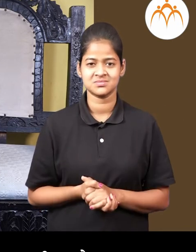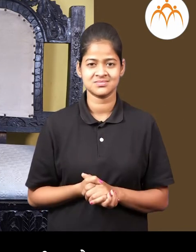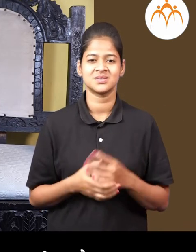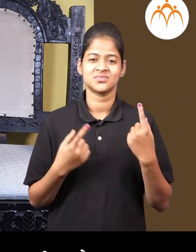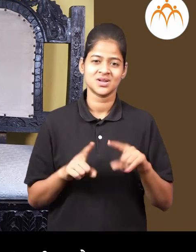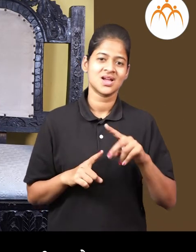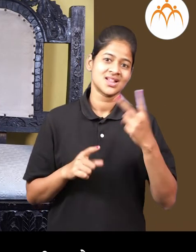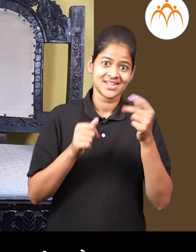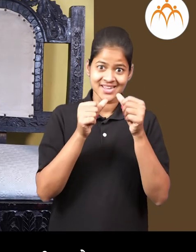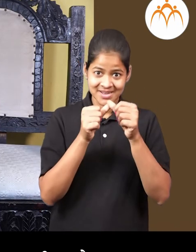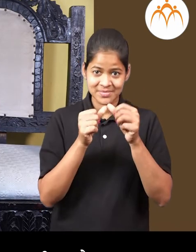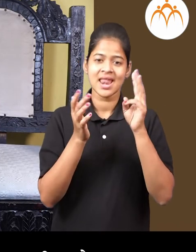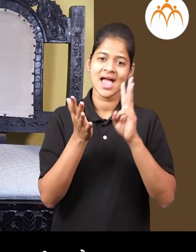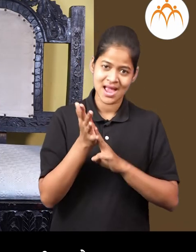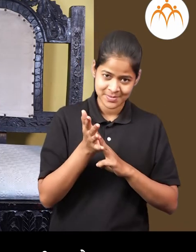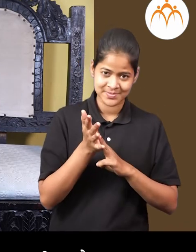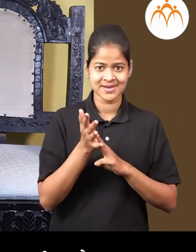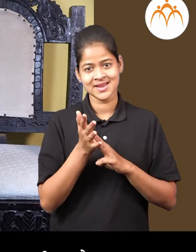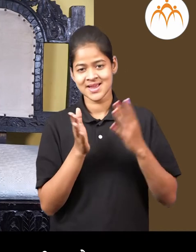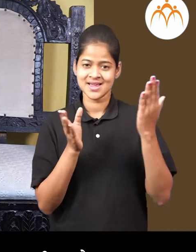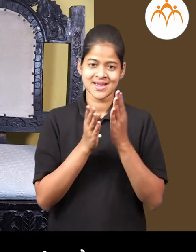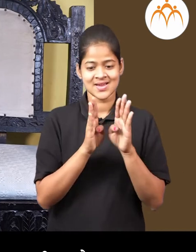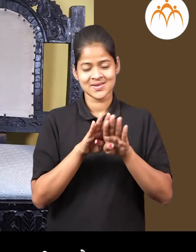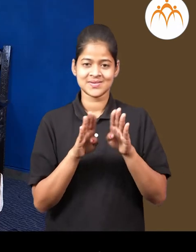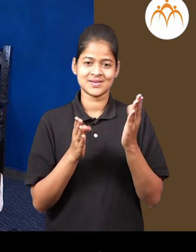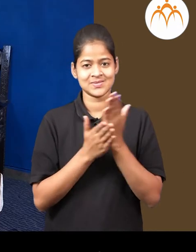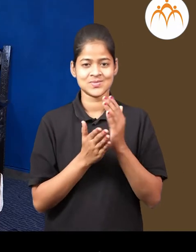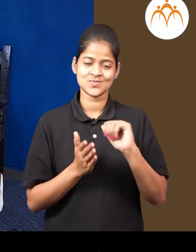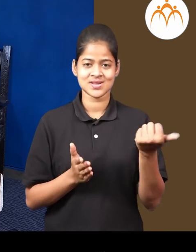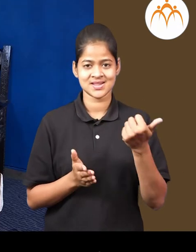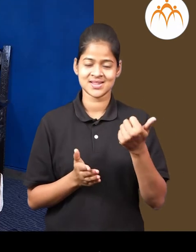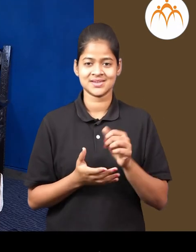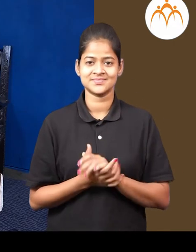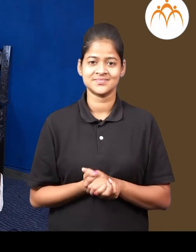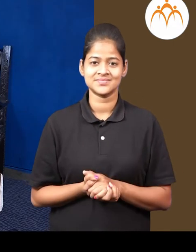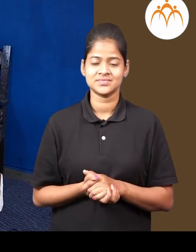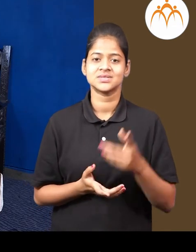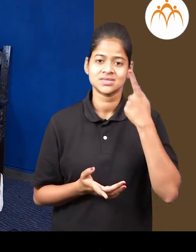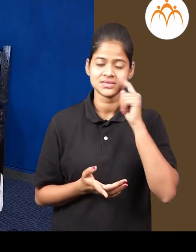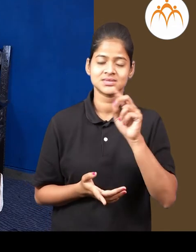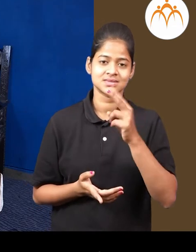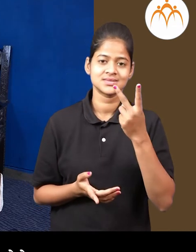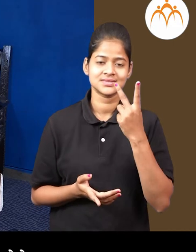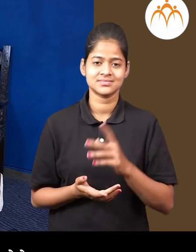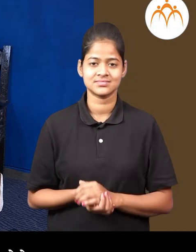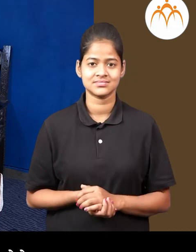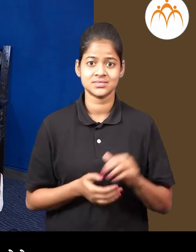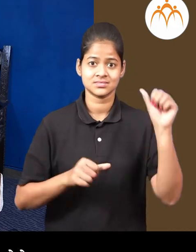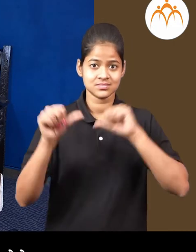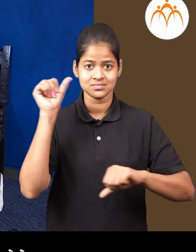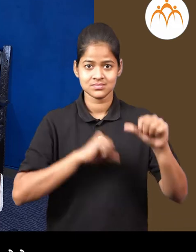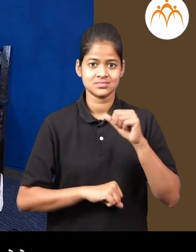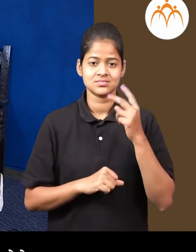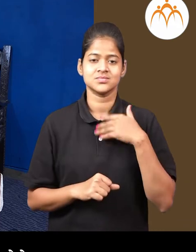पन बाकीचे आक्षरे जसकी A, M ही आहेत। चला, आता आपण कैलिडोस्कोप बग़ायचा का। ठामबा,